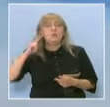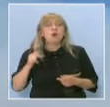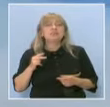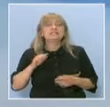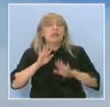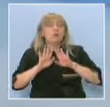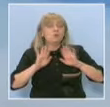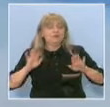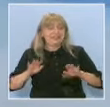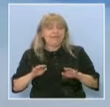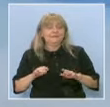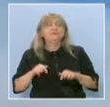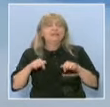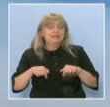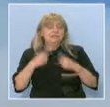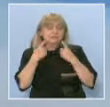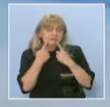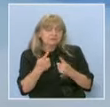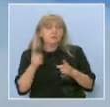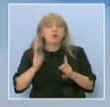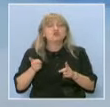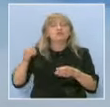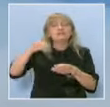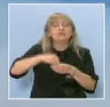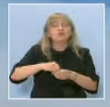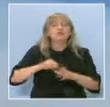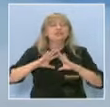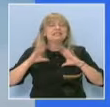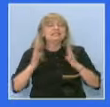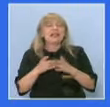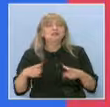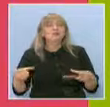Заедно на борда, в който може да се включи цялото семейство.